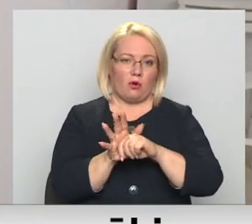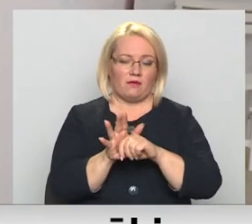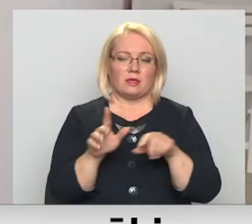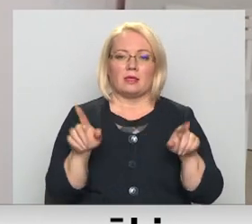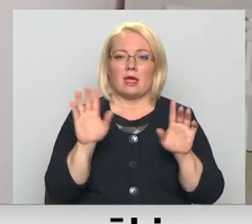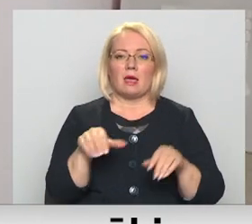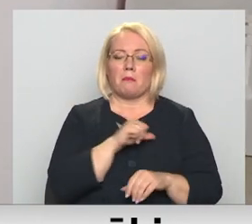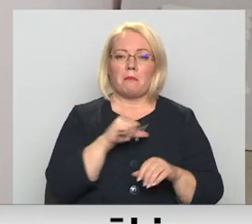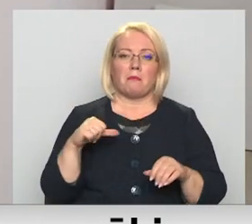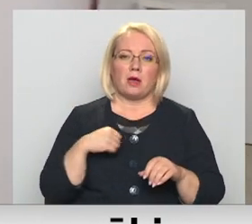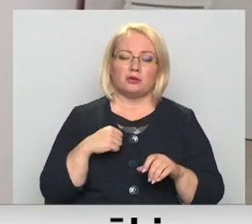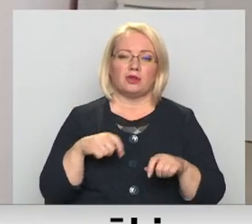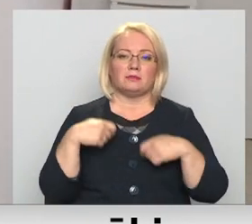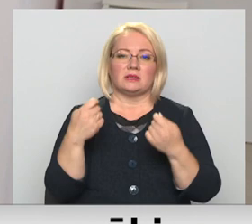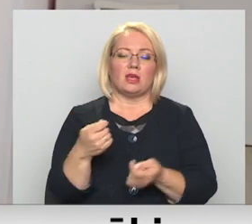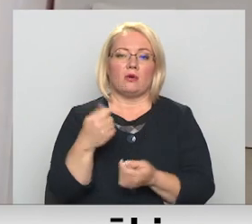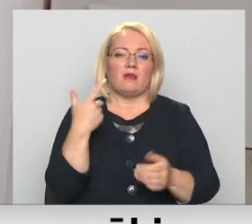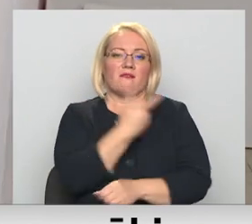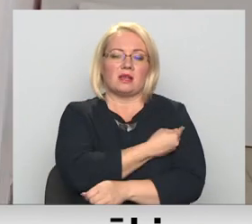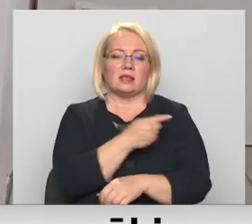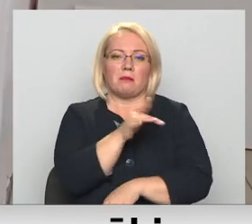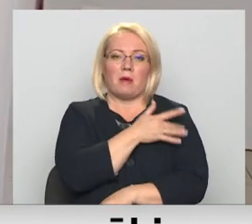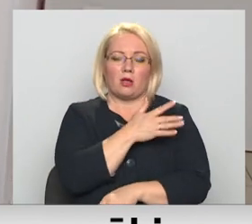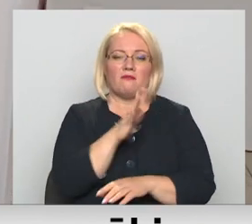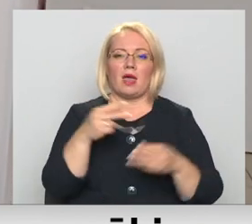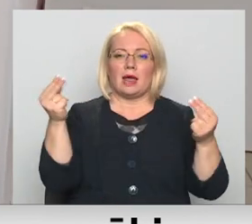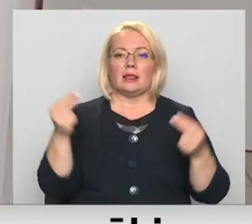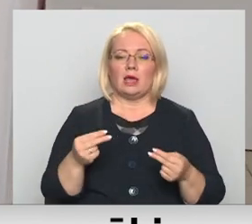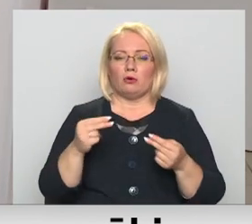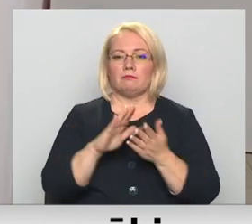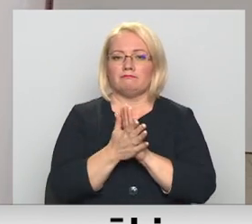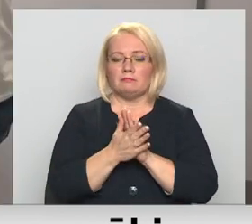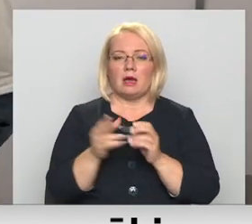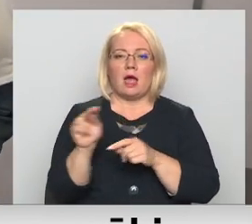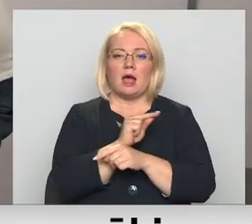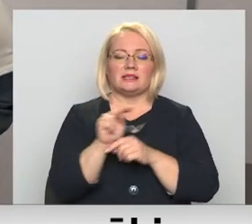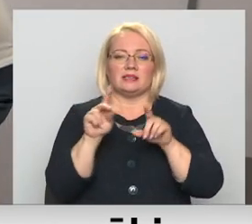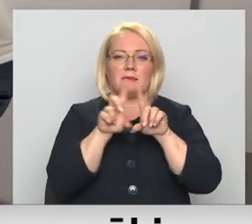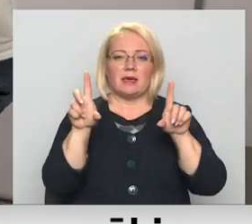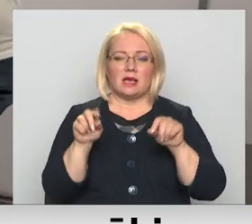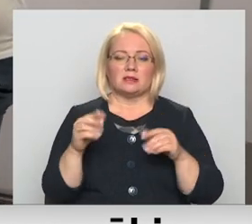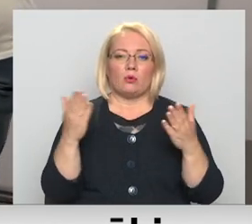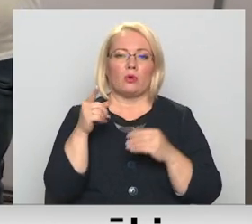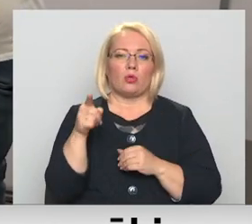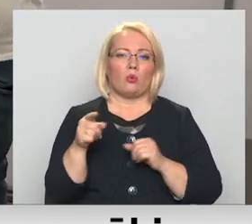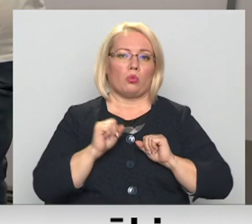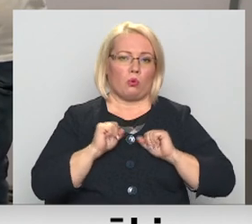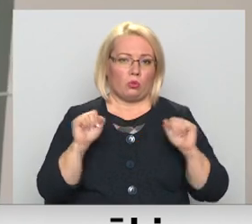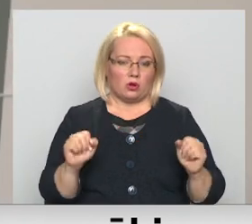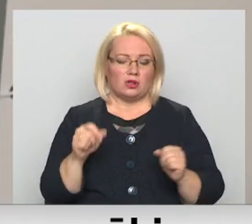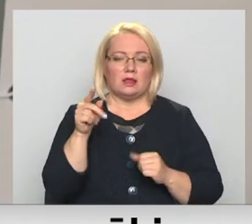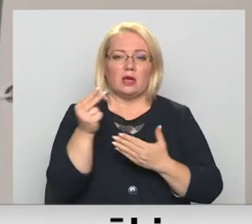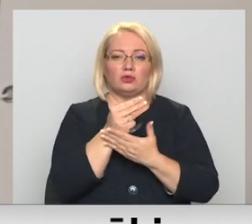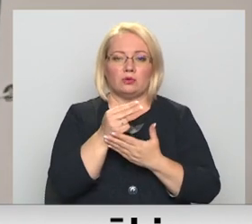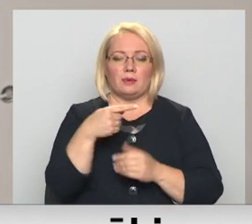Vai pašiem sniedzot vakcinācijas pakalpojumu vai noslēdzot līgumu ar asniecības iestādi, kura tu nodrošina. Tas nozīmē, ka